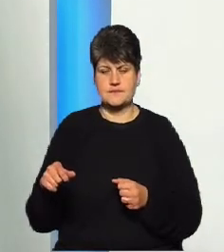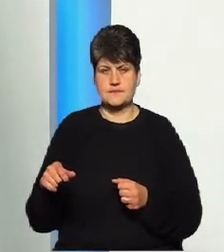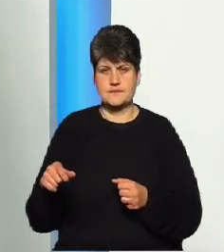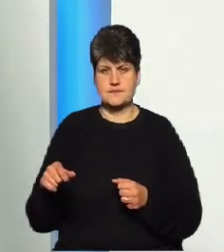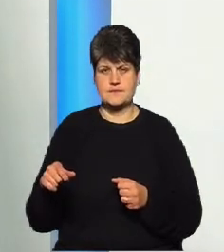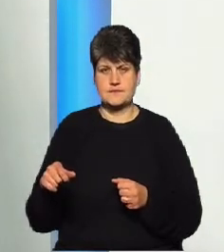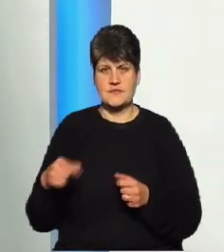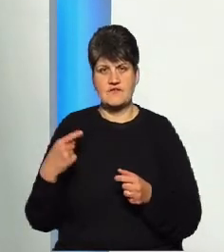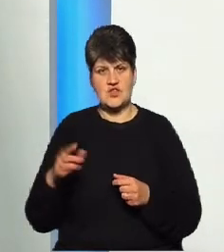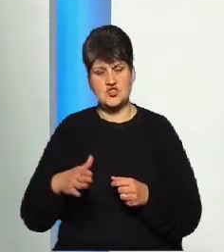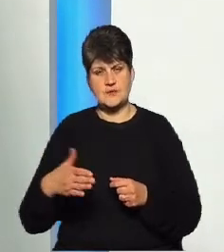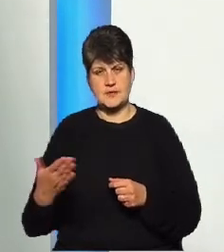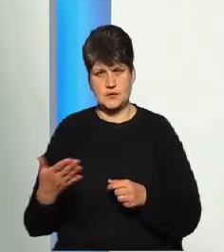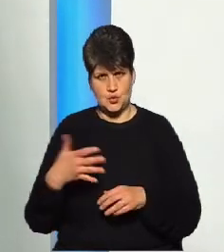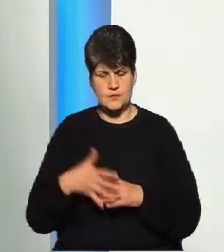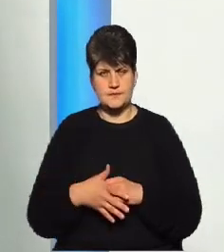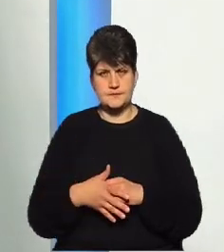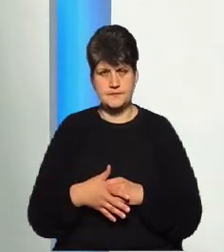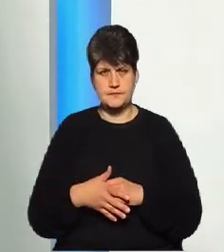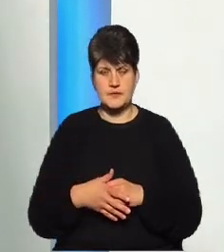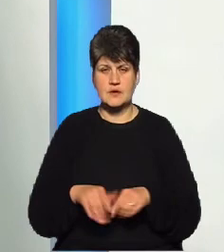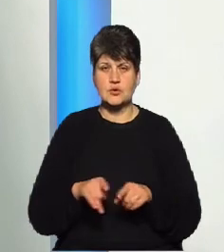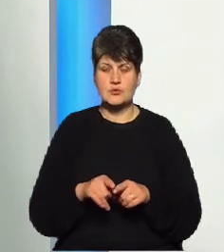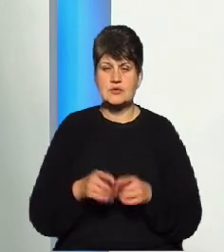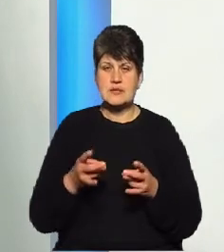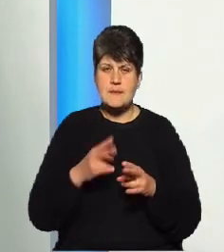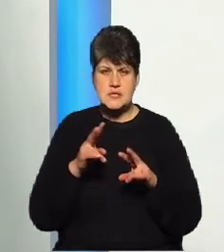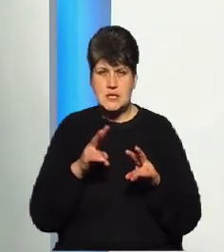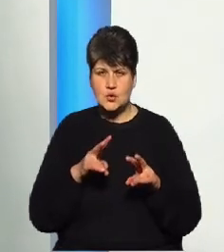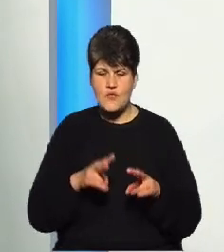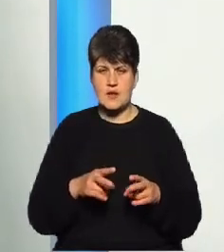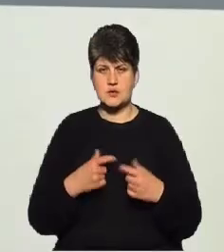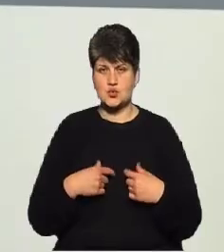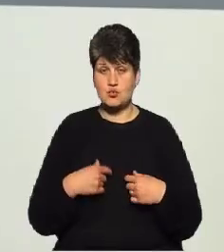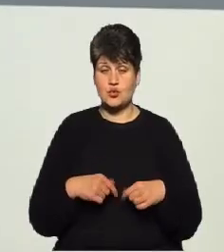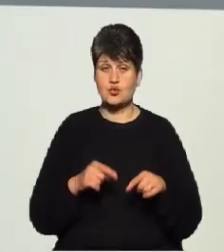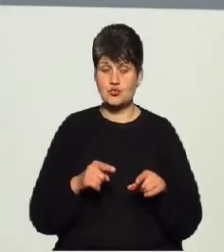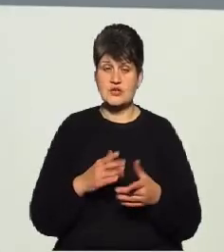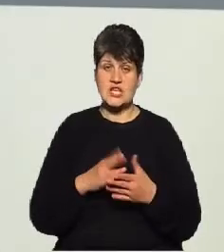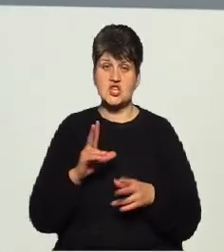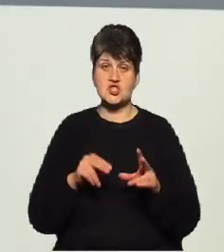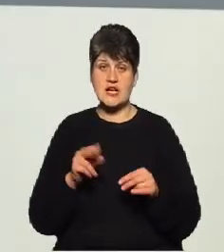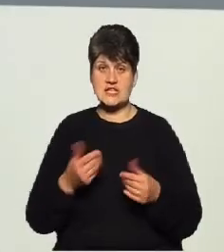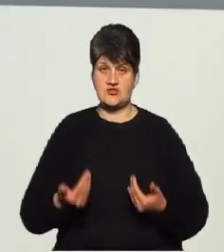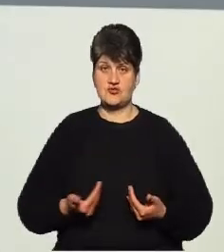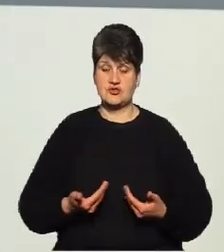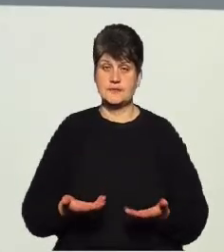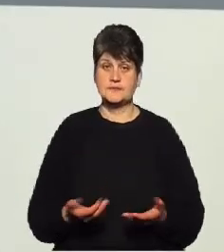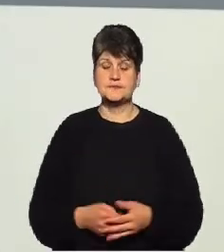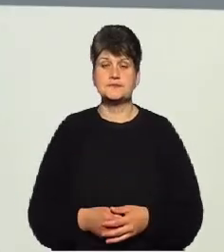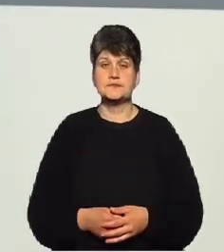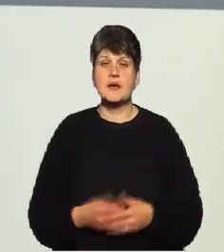Розумієте? Тобто за собою треба слідкувати, і тоді є шанс вижити на багато вищі. Які методи лікування